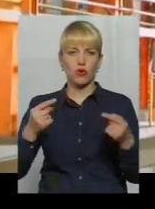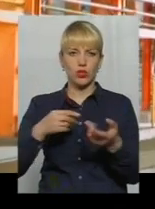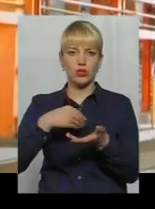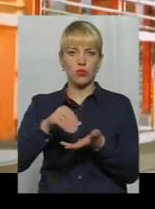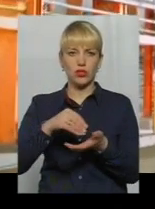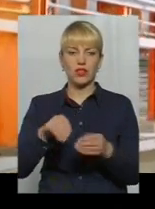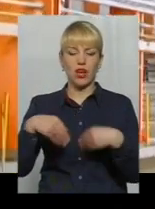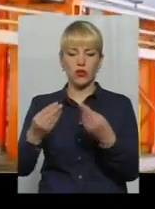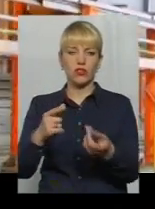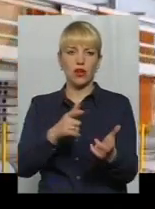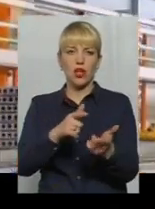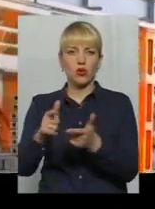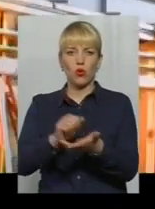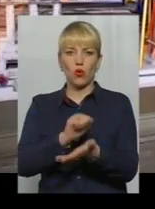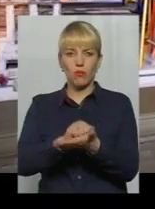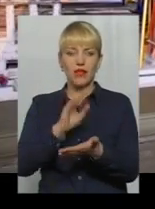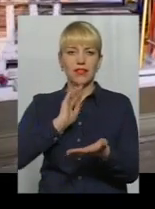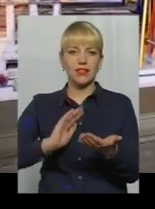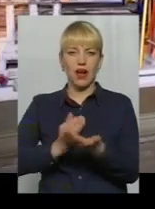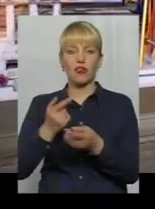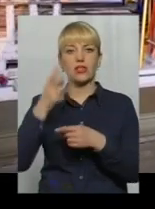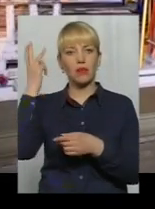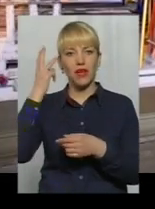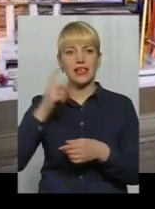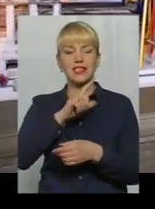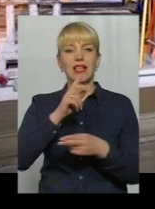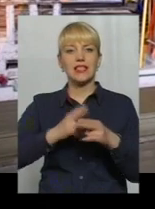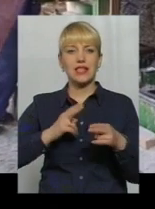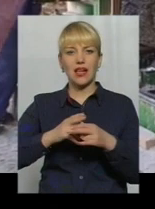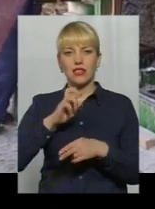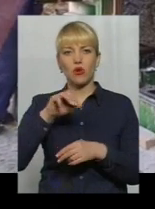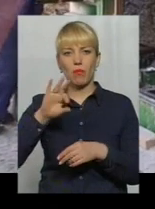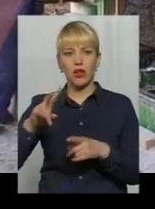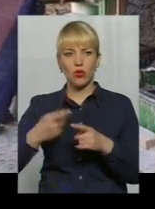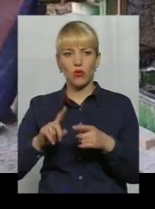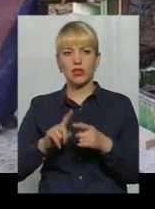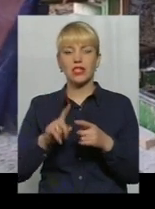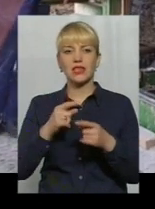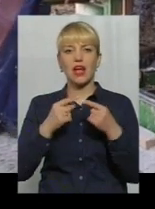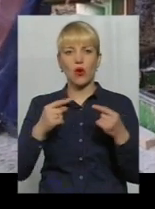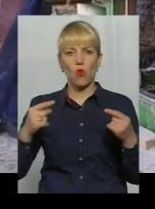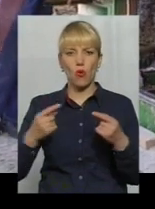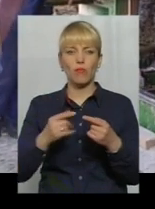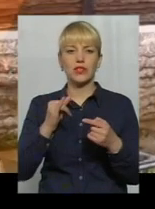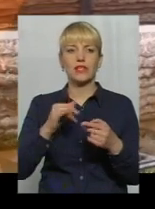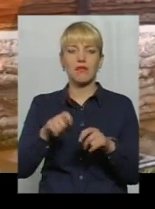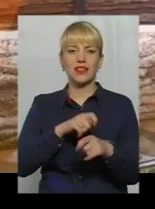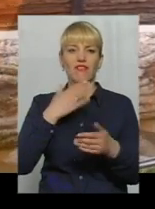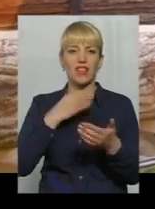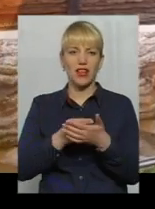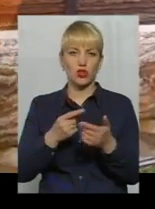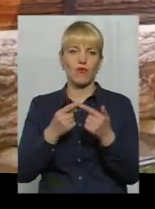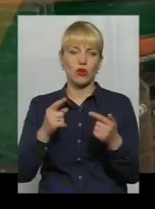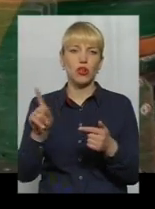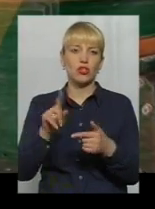видаються необхідні документи з якості. Хмельницьк залізобетон зводить об'єкти нерухомості із матеріалів власного виробництва, що